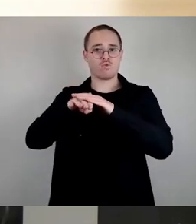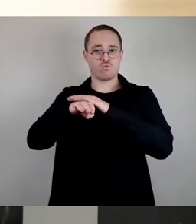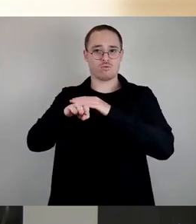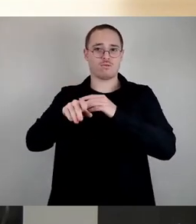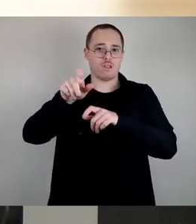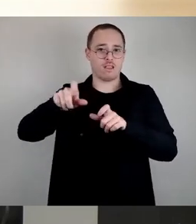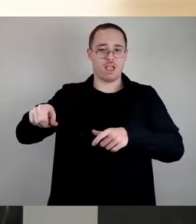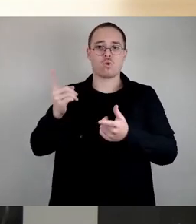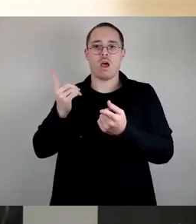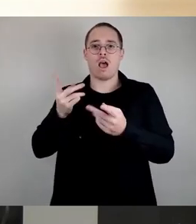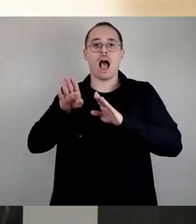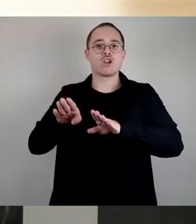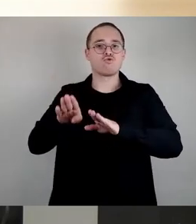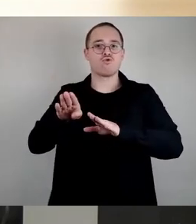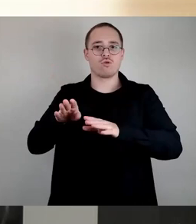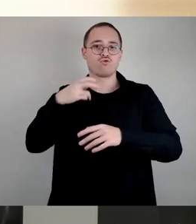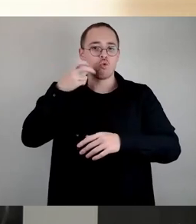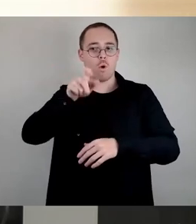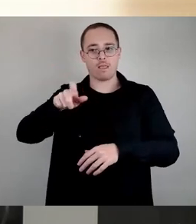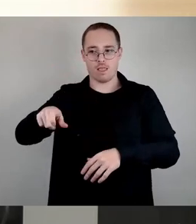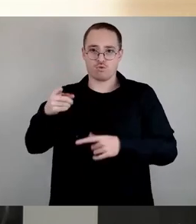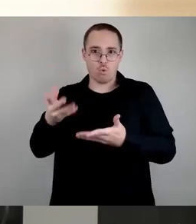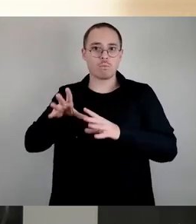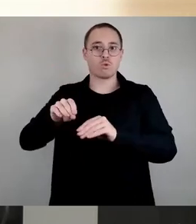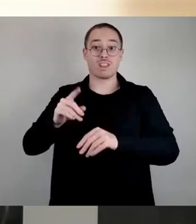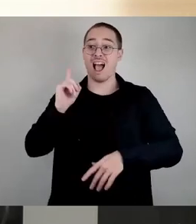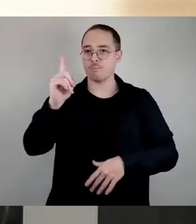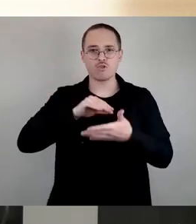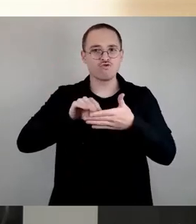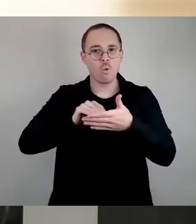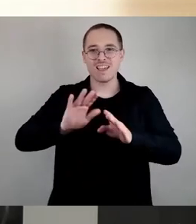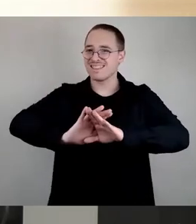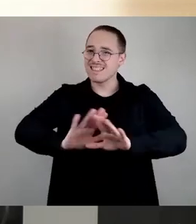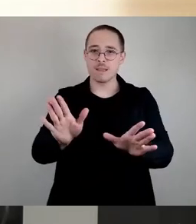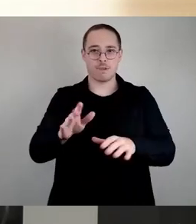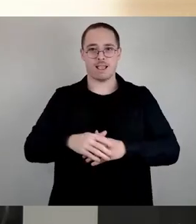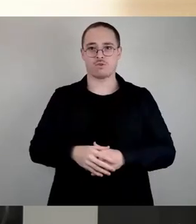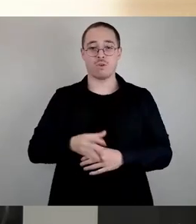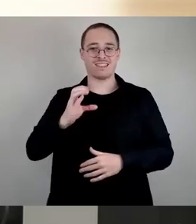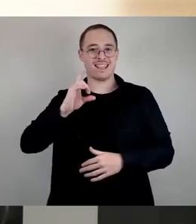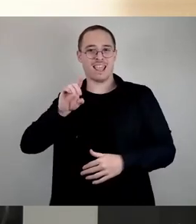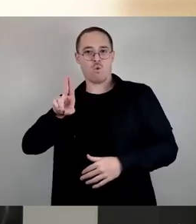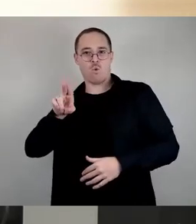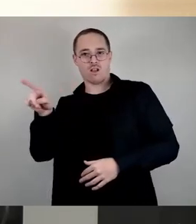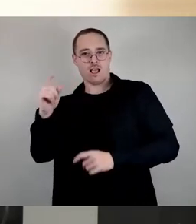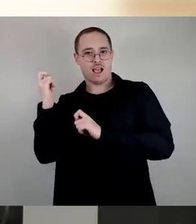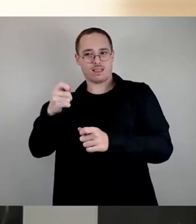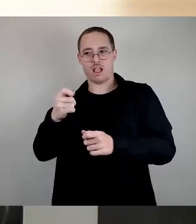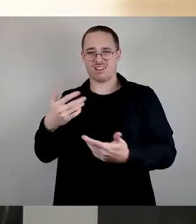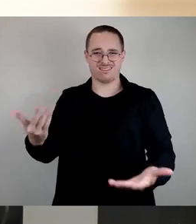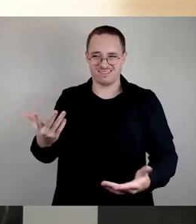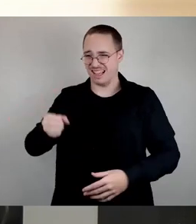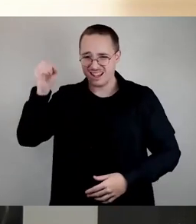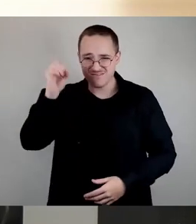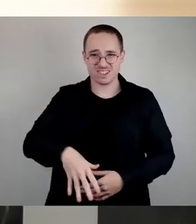Schule. Der CDU-Änderungsantrag, das ist Sand aus dem Sack des Sandmanns. Schläfrig machen.